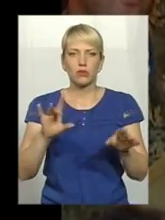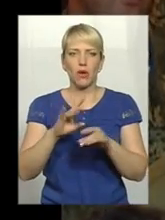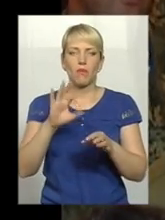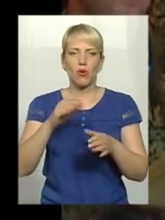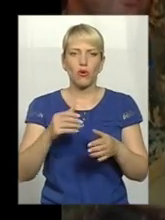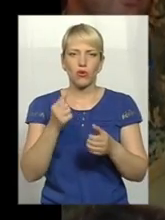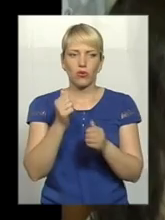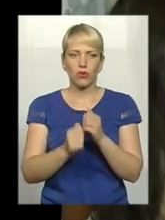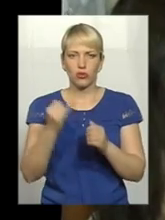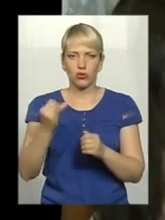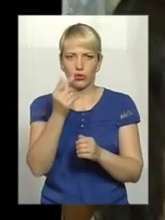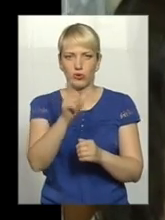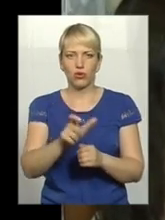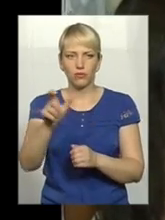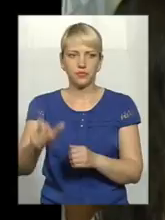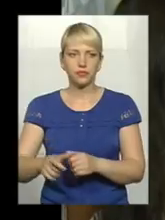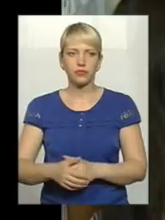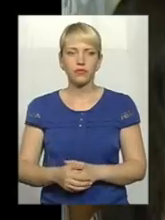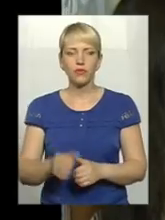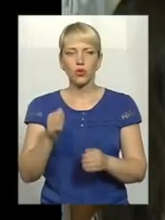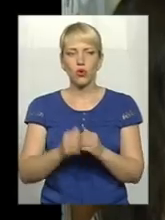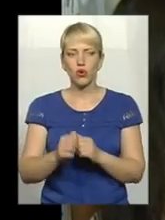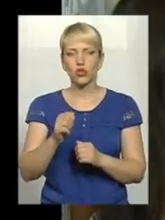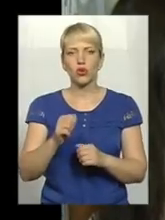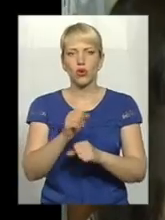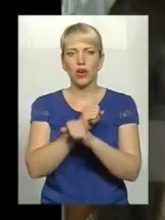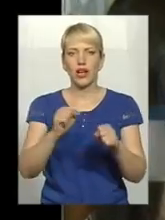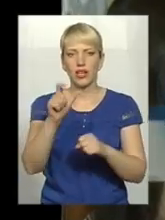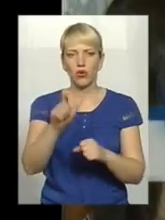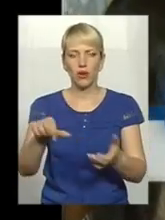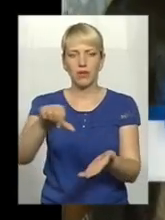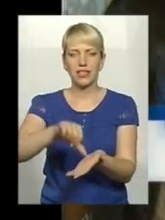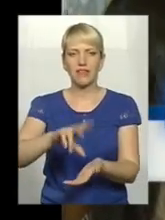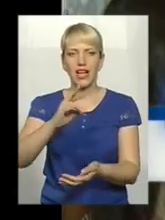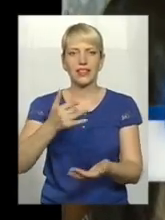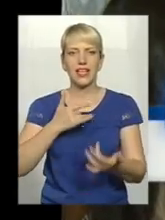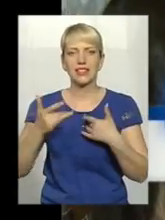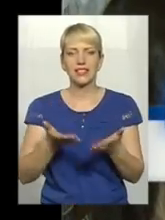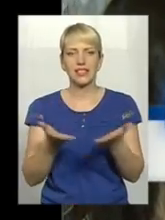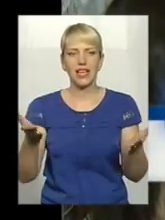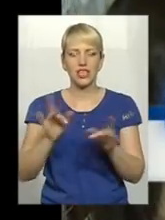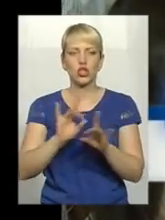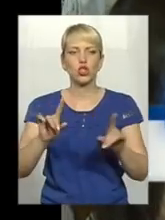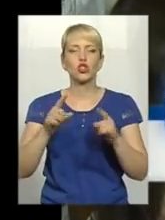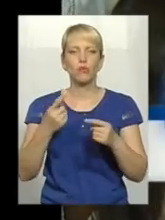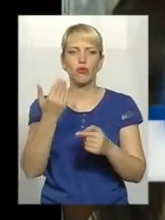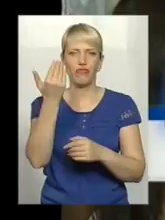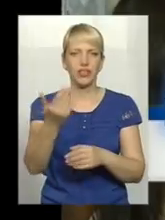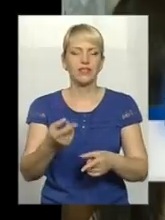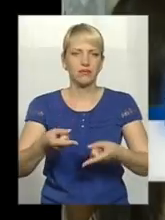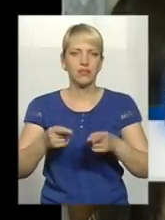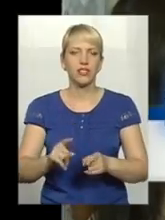народного героя. Кожного героя представляють на сцені і розказують, чому саме він народний герой.